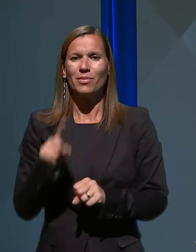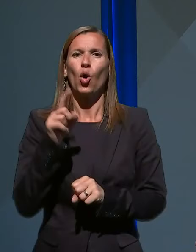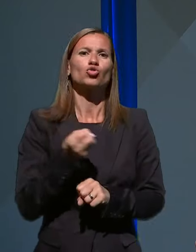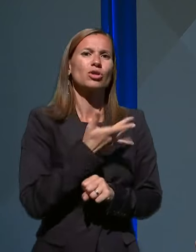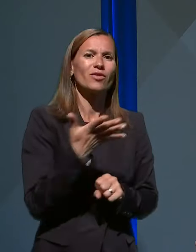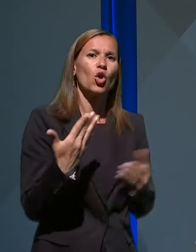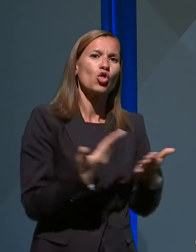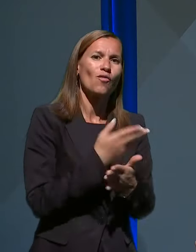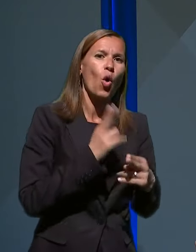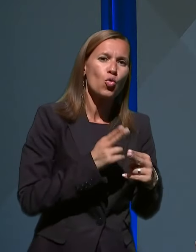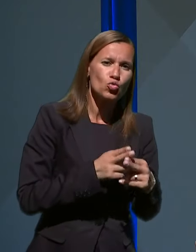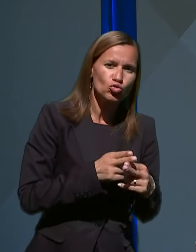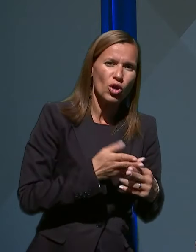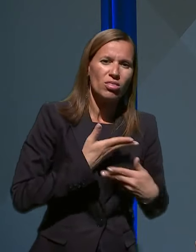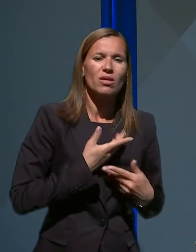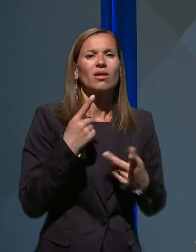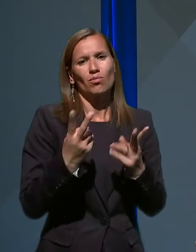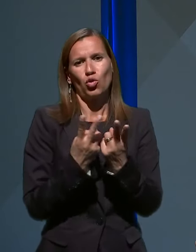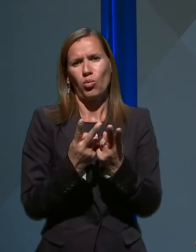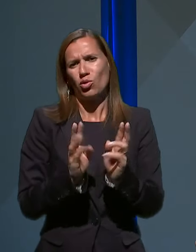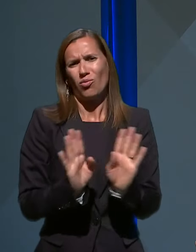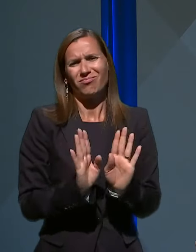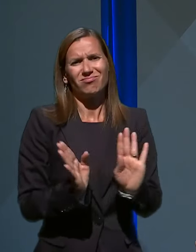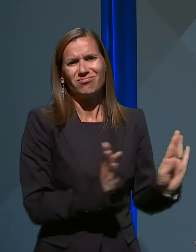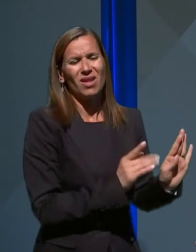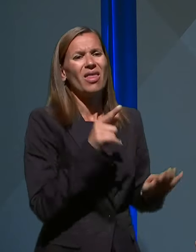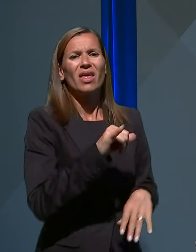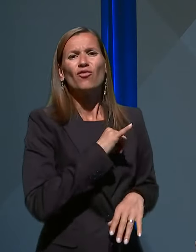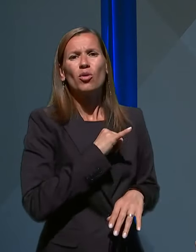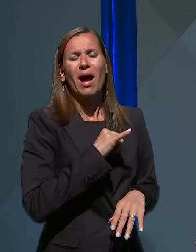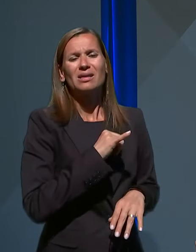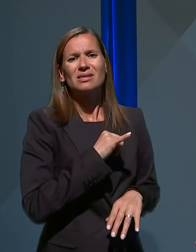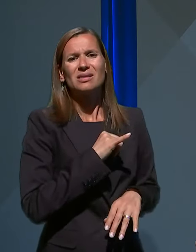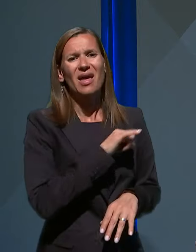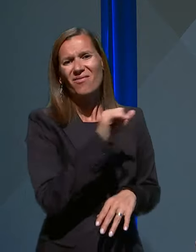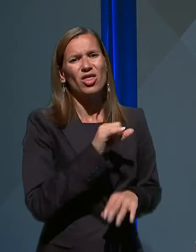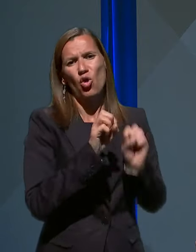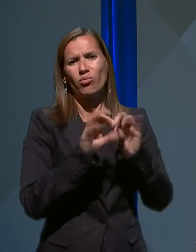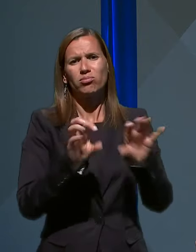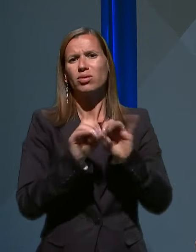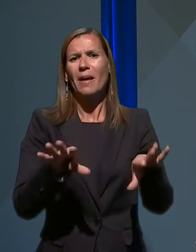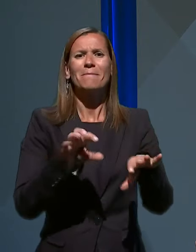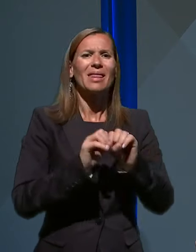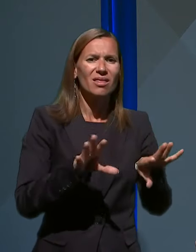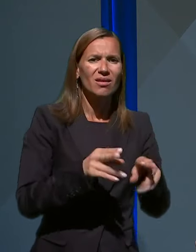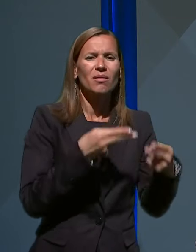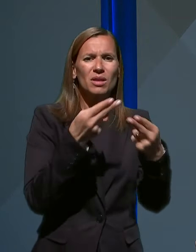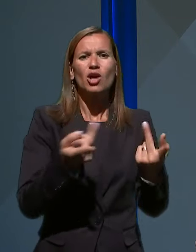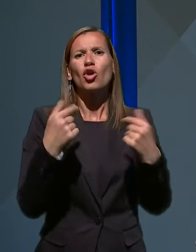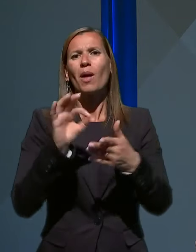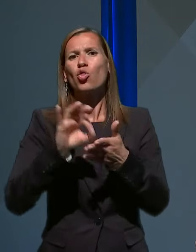okuženih in podobno. te informacije v naše domove že prinašajo mediji in novinari, ki